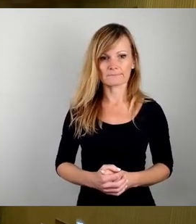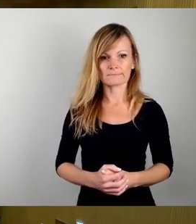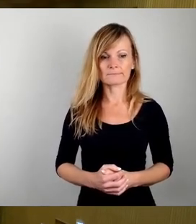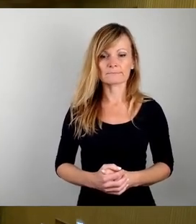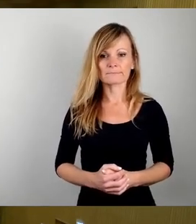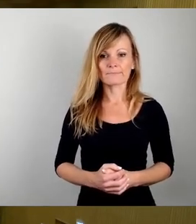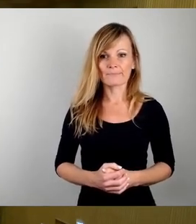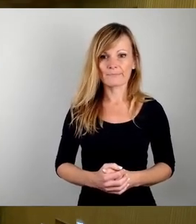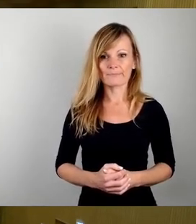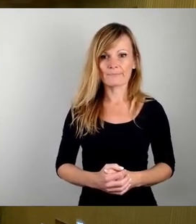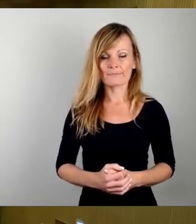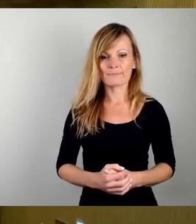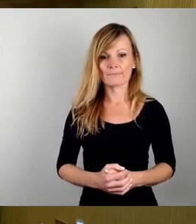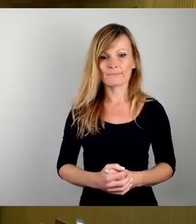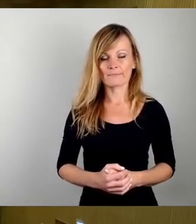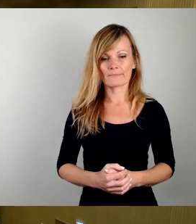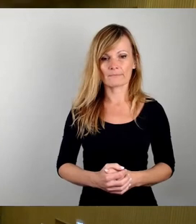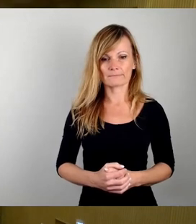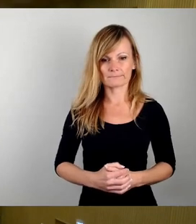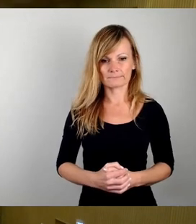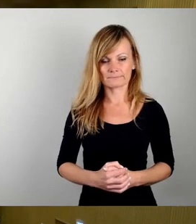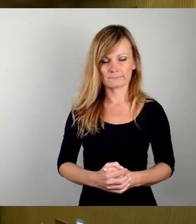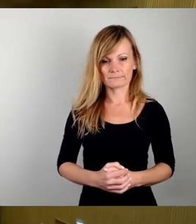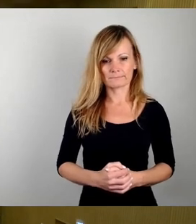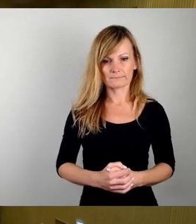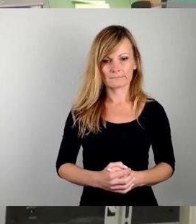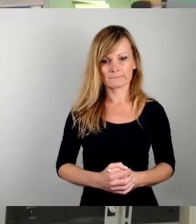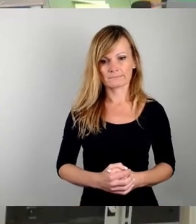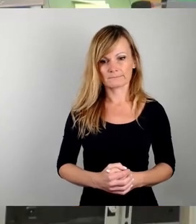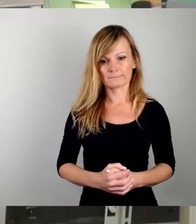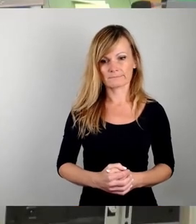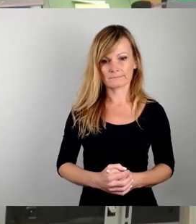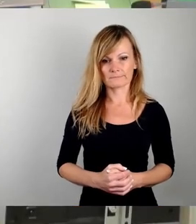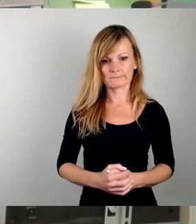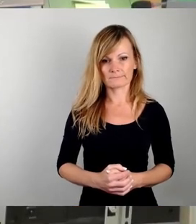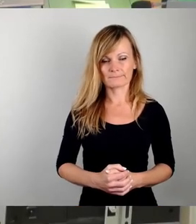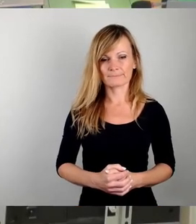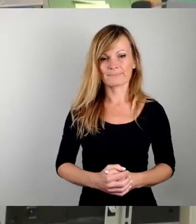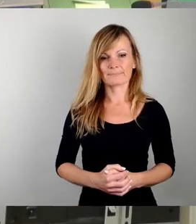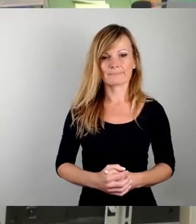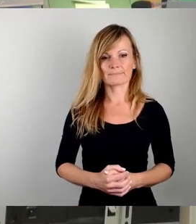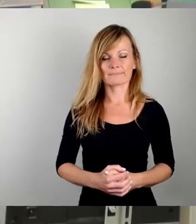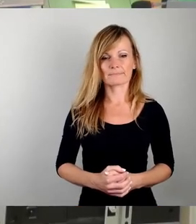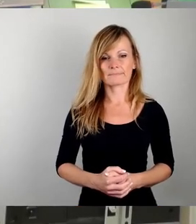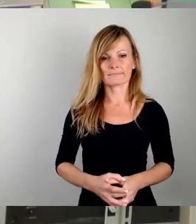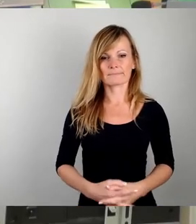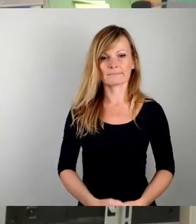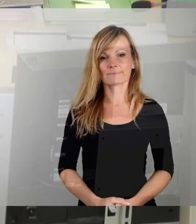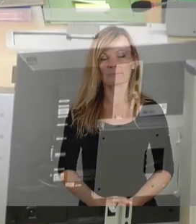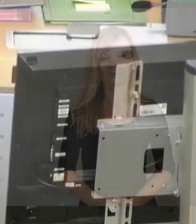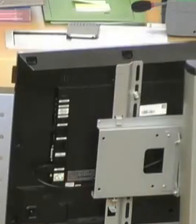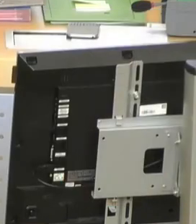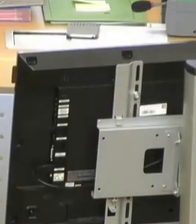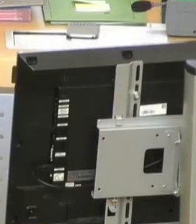I wanted to present on behalf of the Greater Columbus Arts Council, a work of art for the people of Dresden,